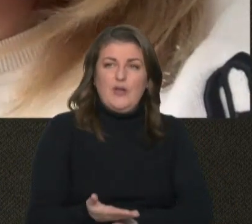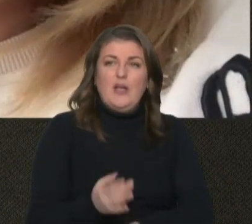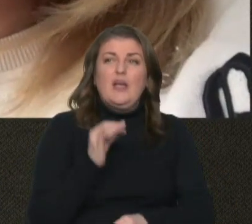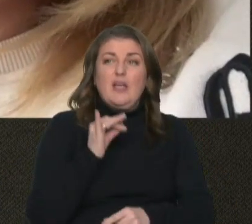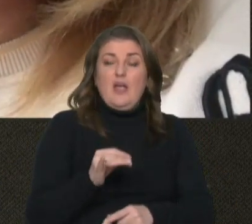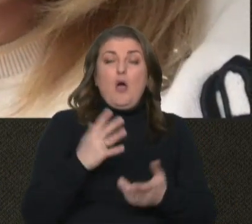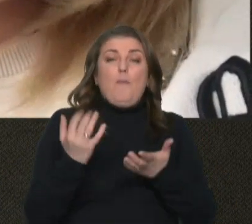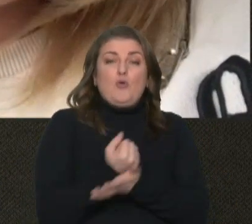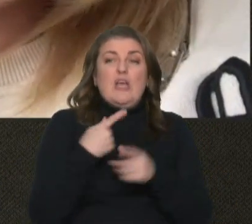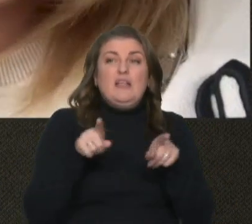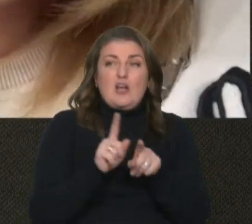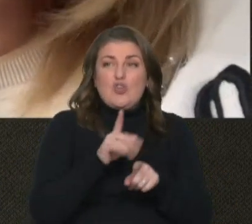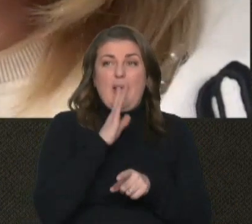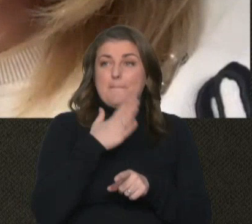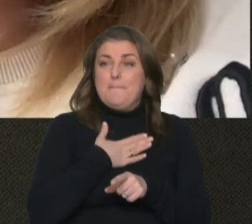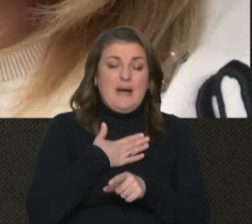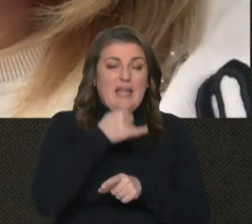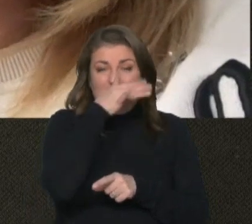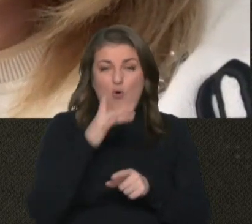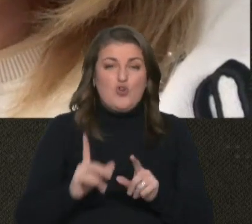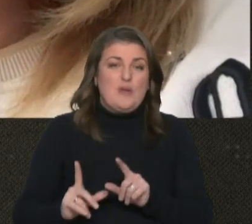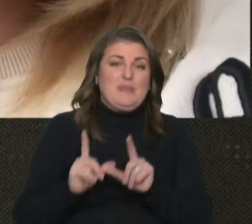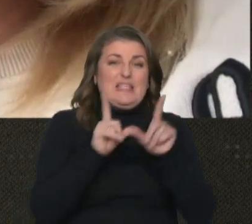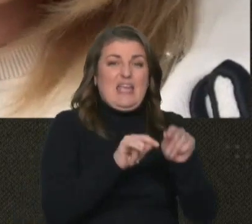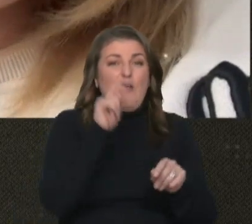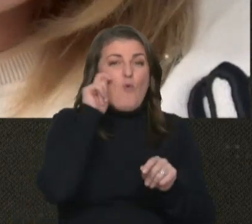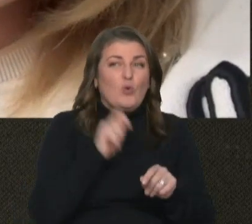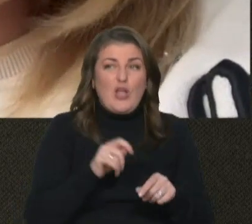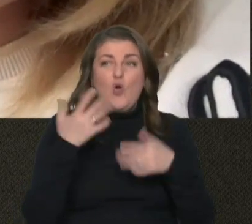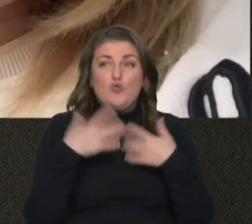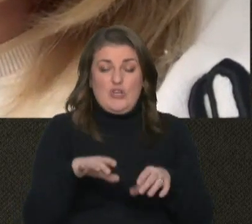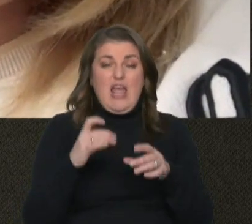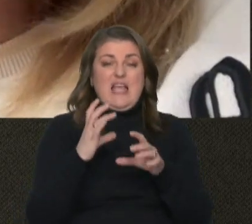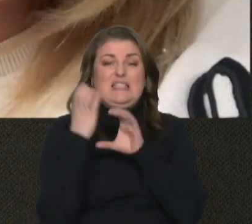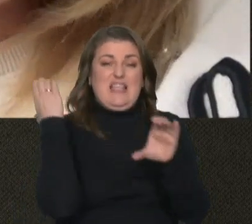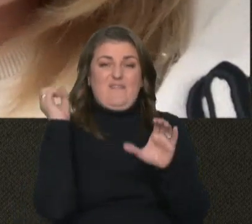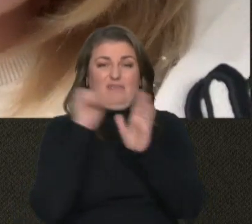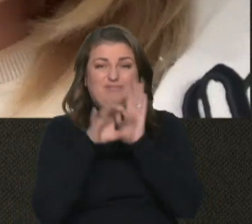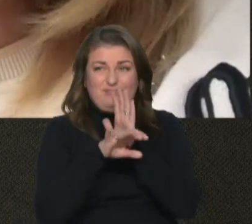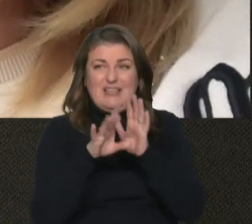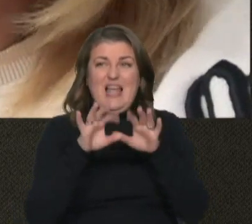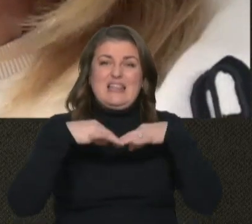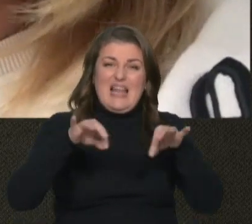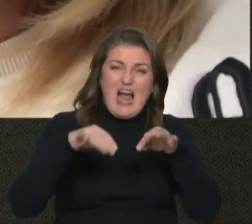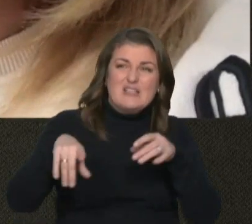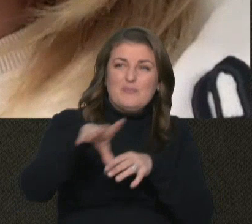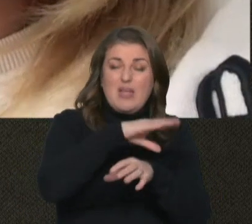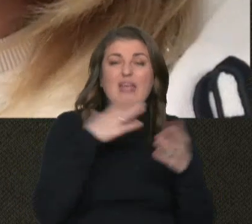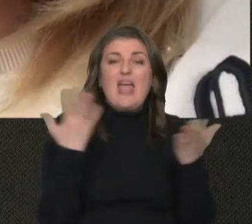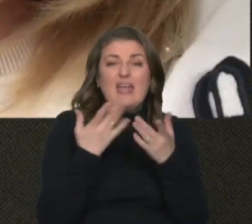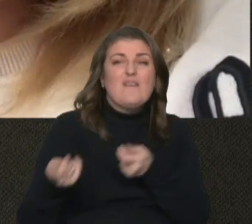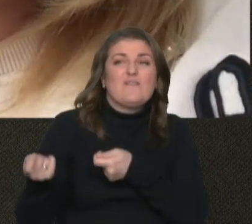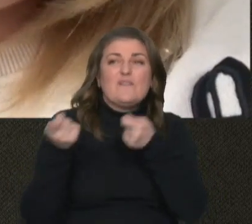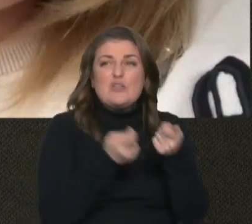І виходить так, що ми не можемо заїхати до України вже з завантаженими транспортними засобами, які